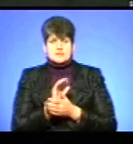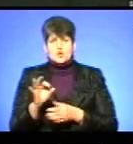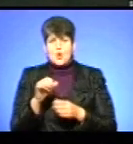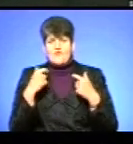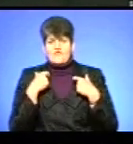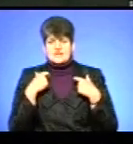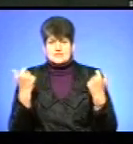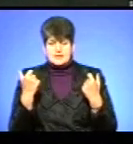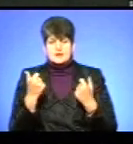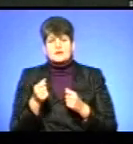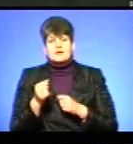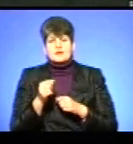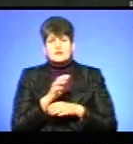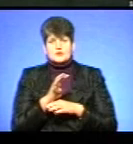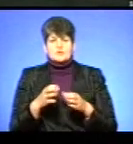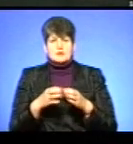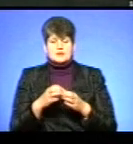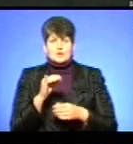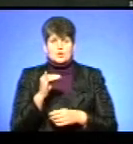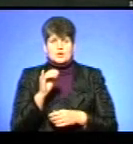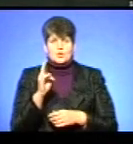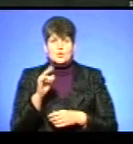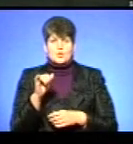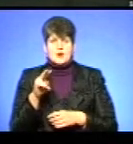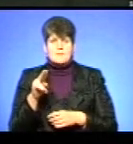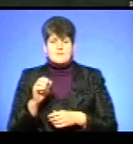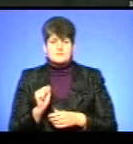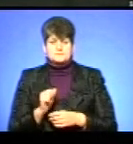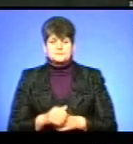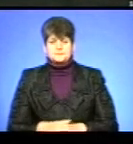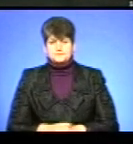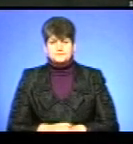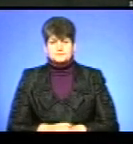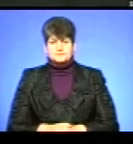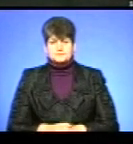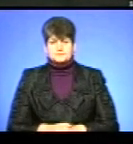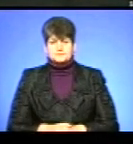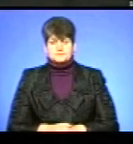окремої артилерійської бригади Юрій Кульпа. Детальніше у сюжеті – Богдана Боденчука.